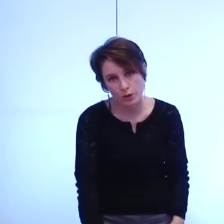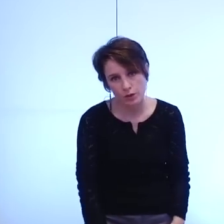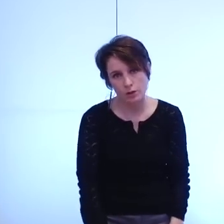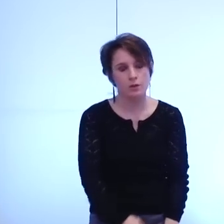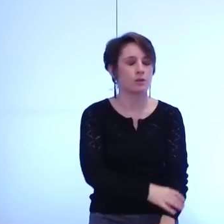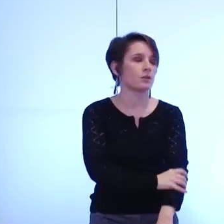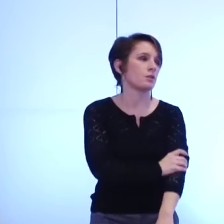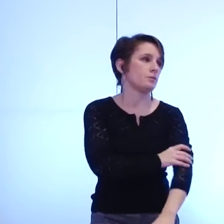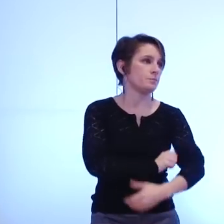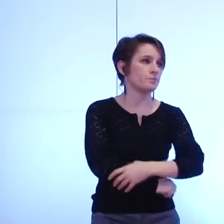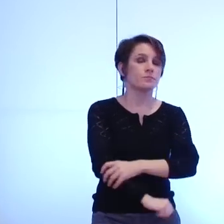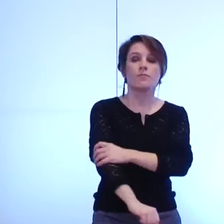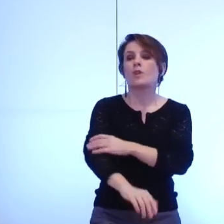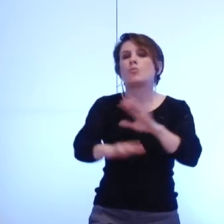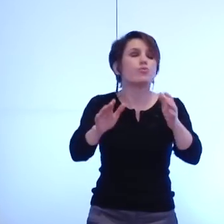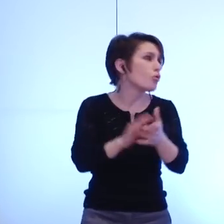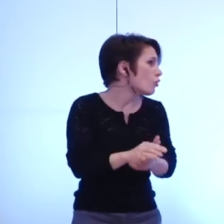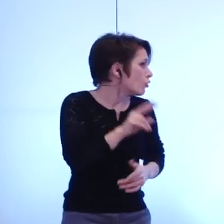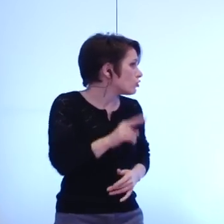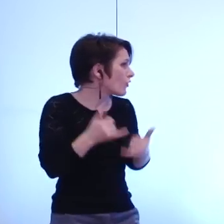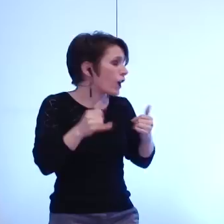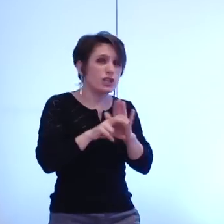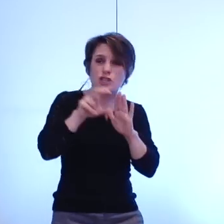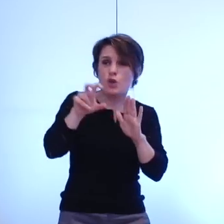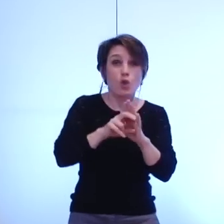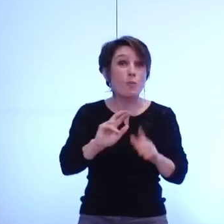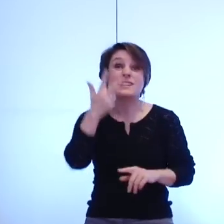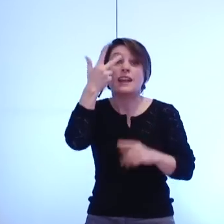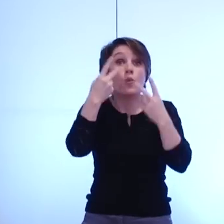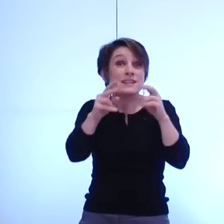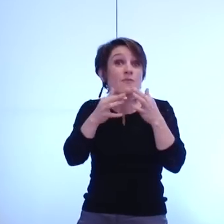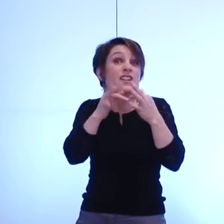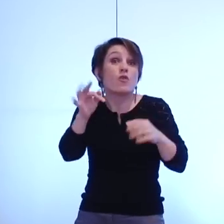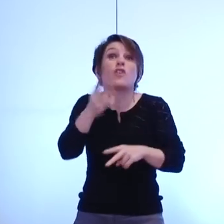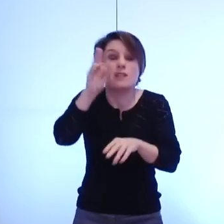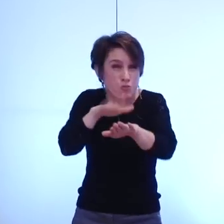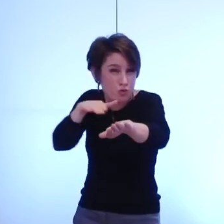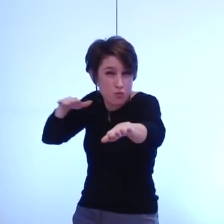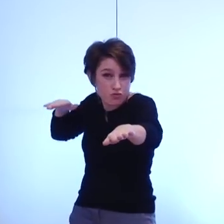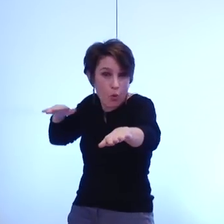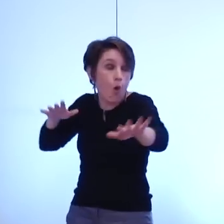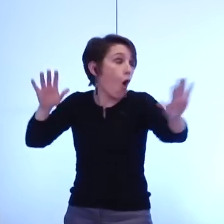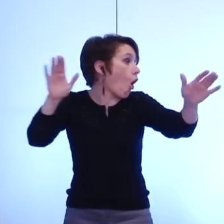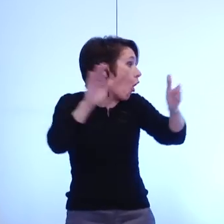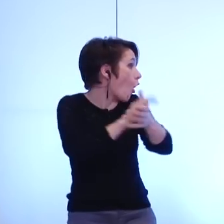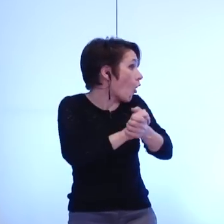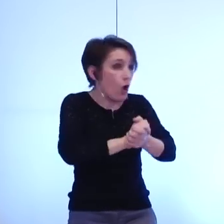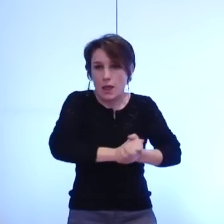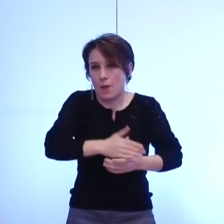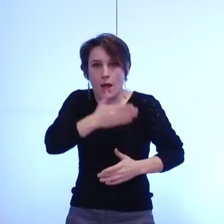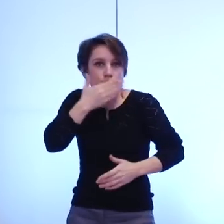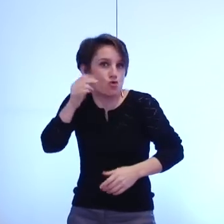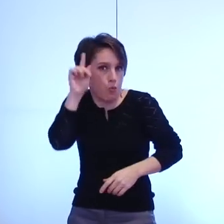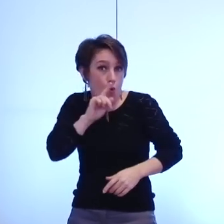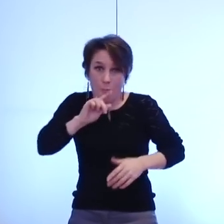ma foi Grenoble est la troisième ville de France la plus embouteillée si on pouvait carrément devenir les